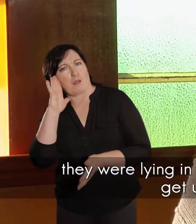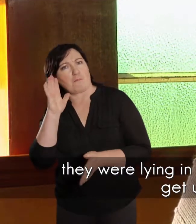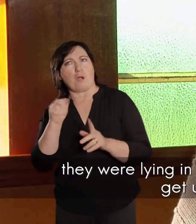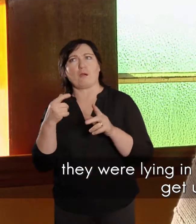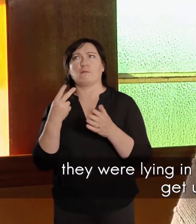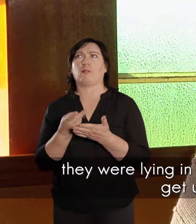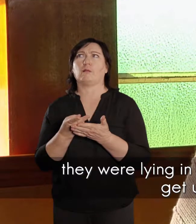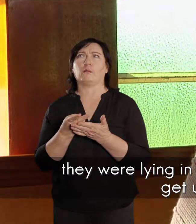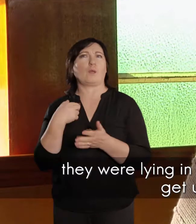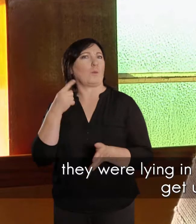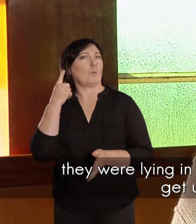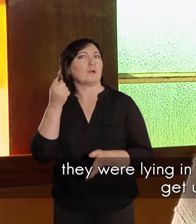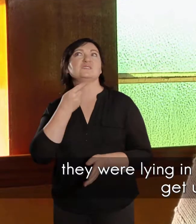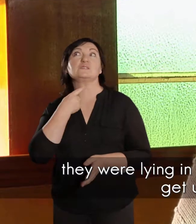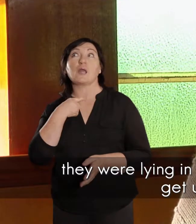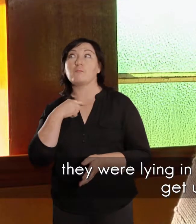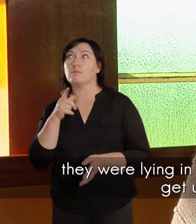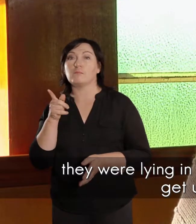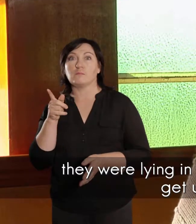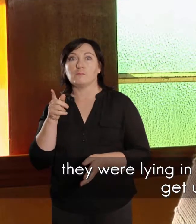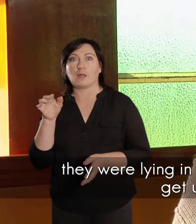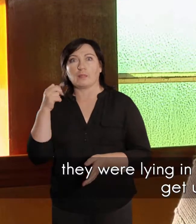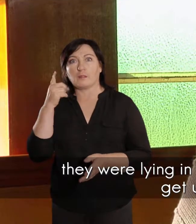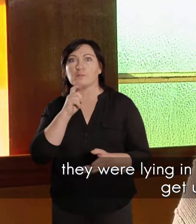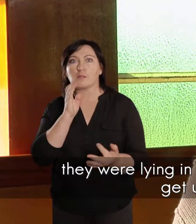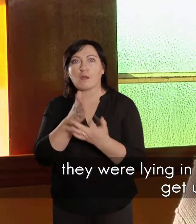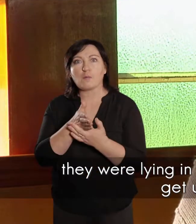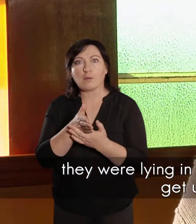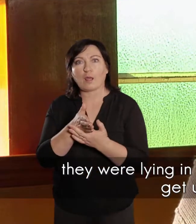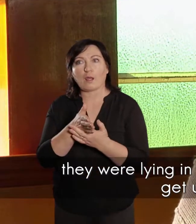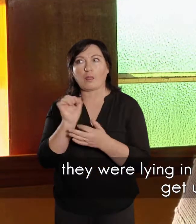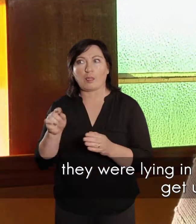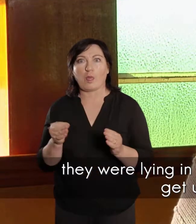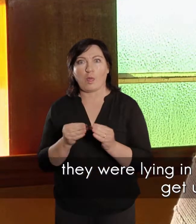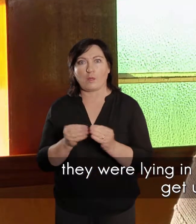stemme, en hy sê, va, staan my op, hier is mense in die huis.